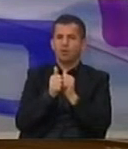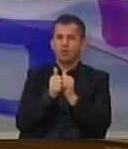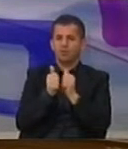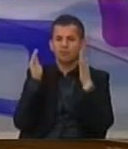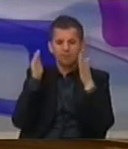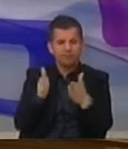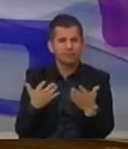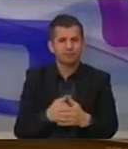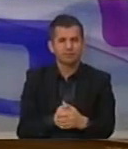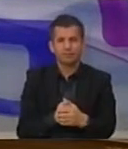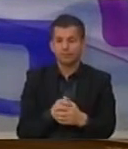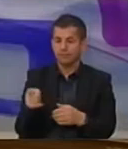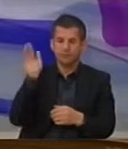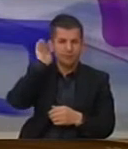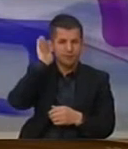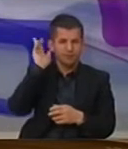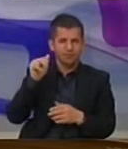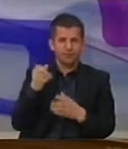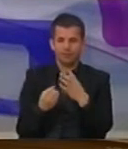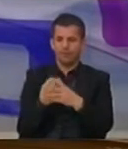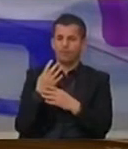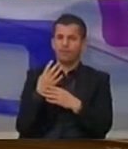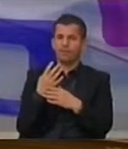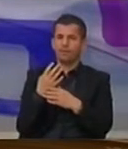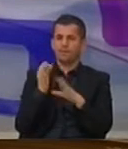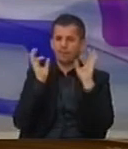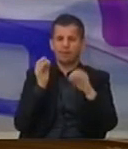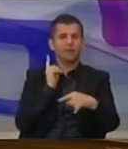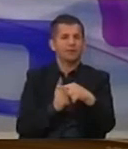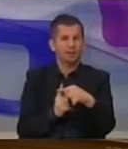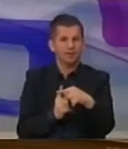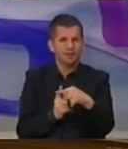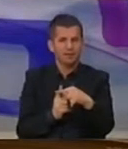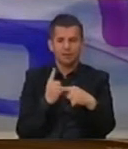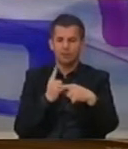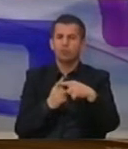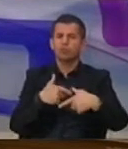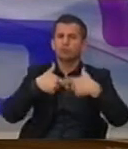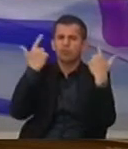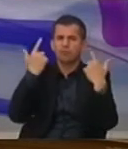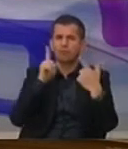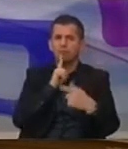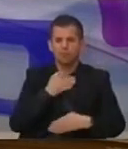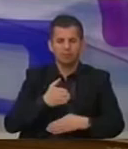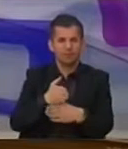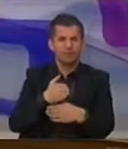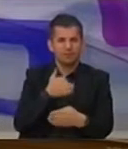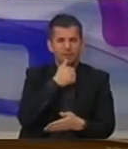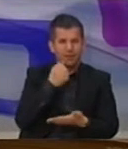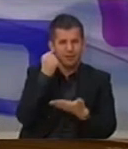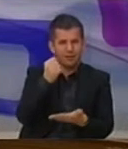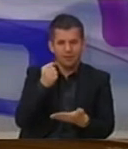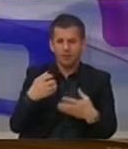Ministria dhe të ndërtoj politika, raportet sakta e qarta, si dhe mështetje financiare për